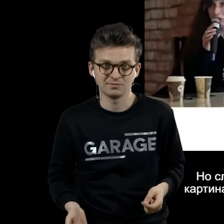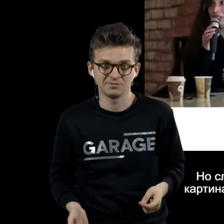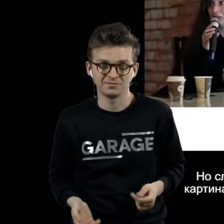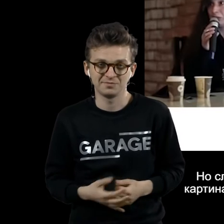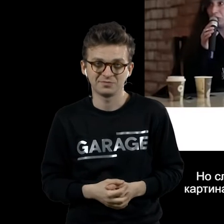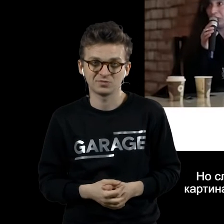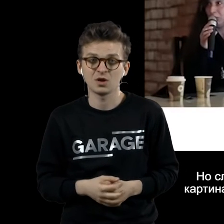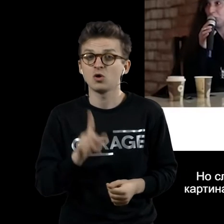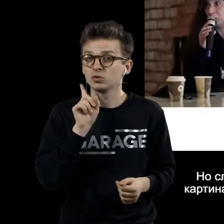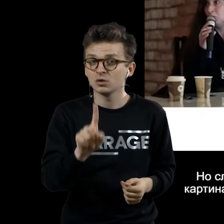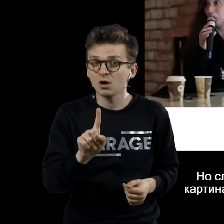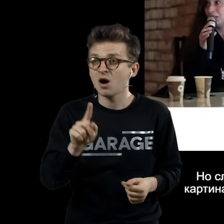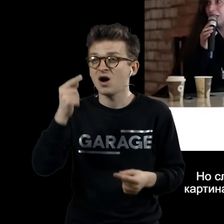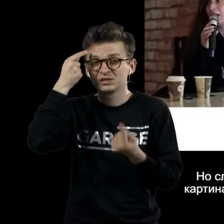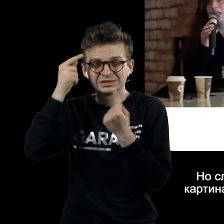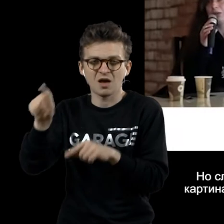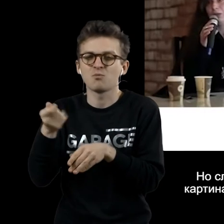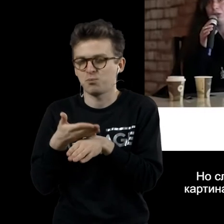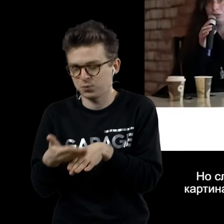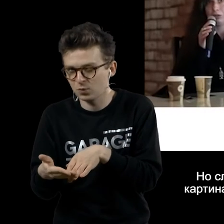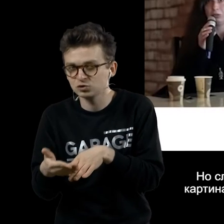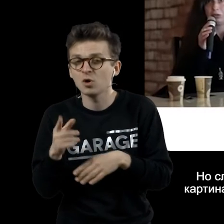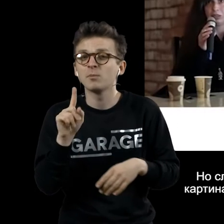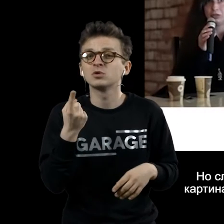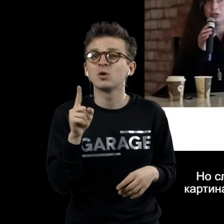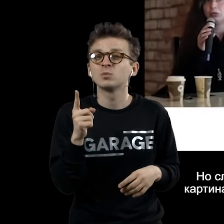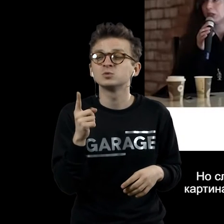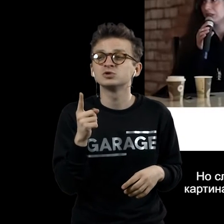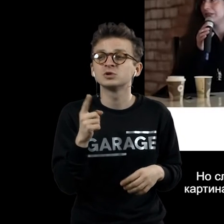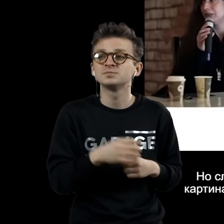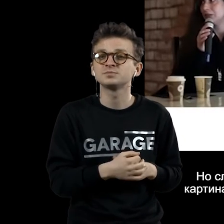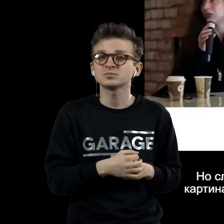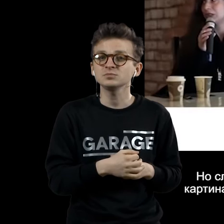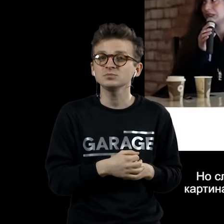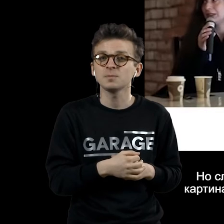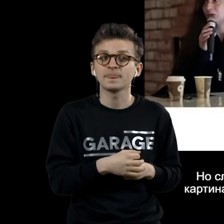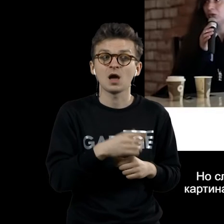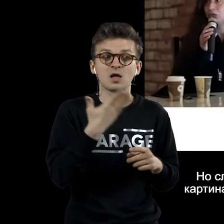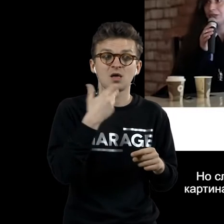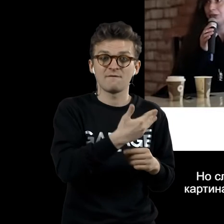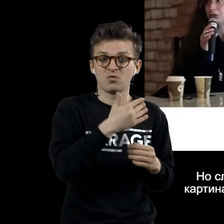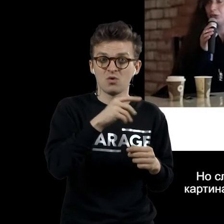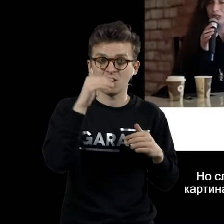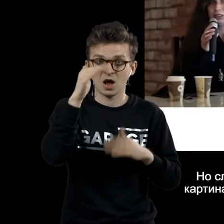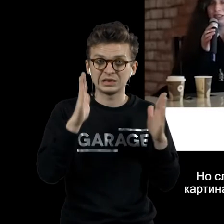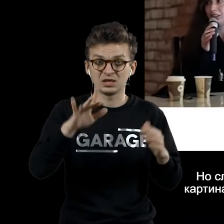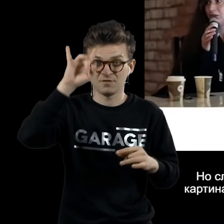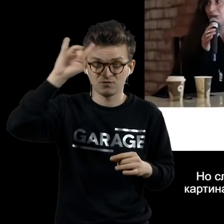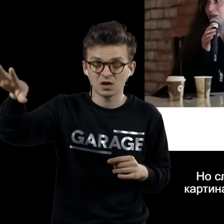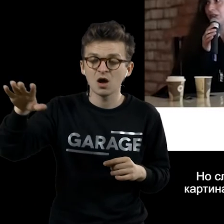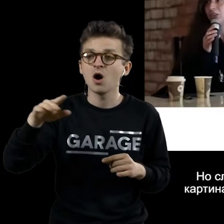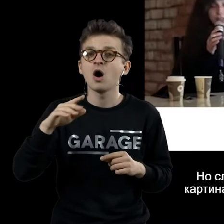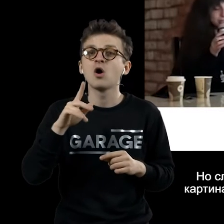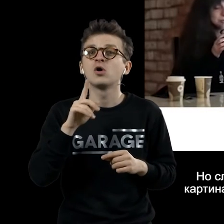Но слава пришла немножко позже, потому что, как я говорил, прославилась его картина, но живописью после этой